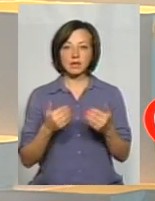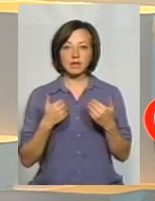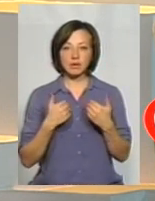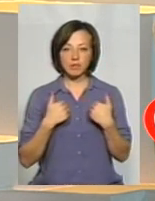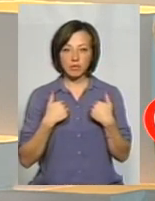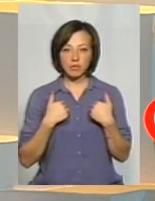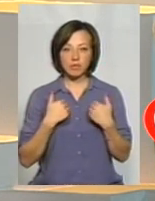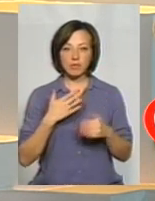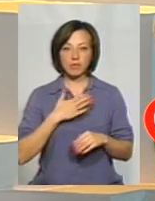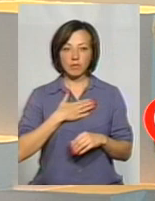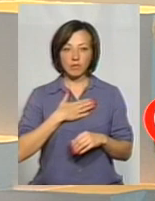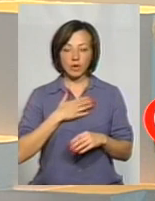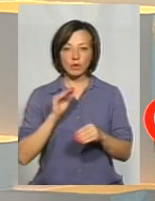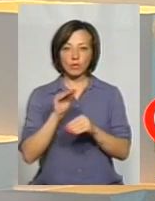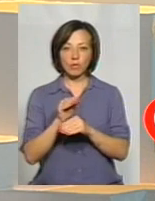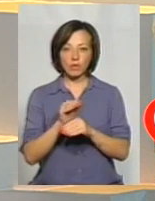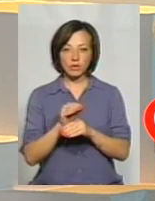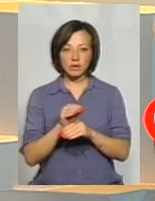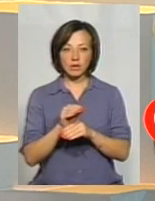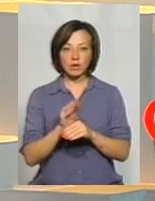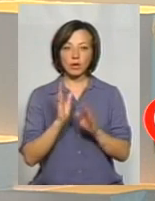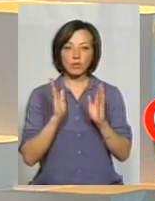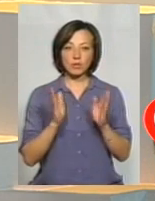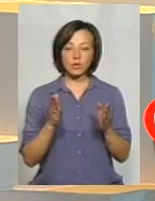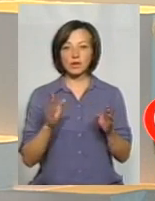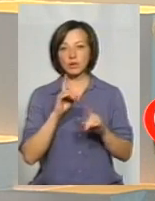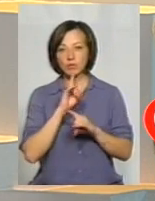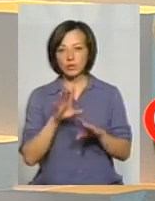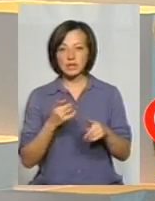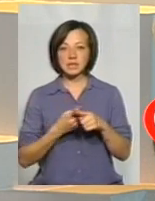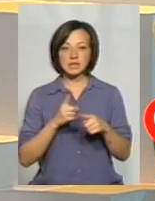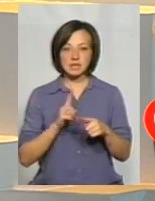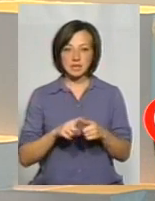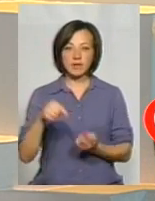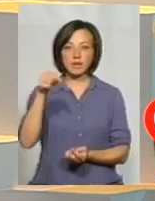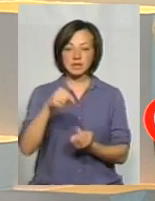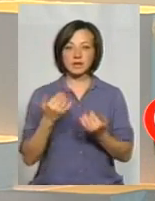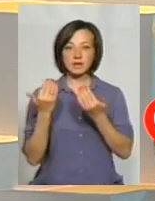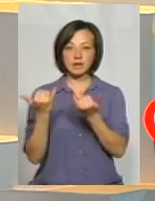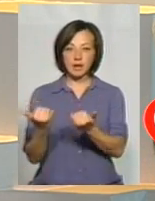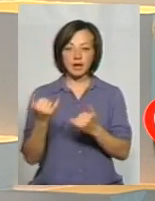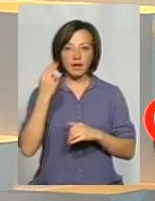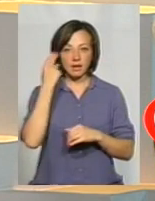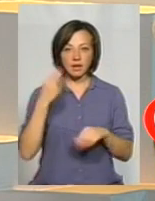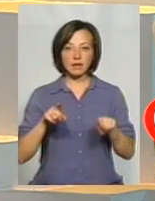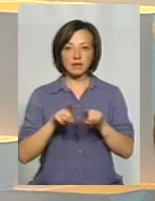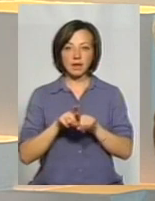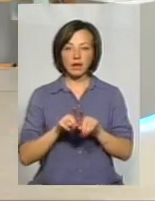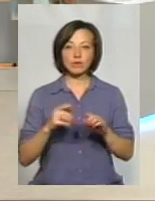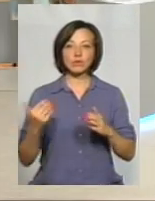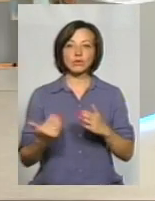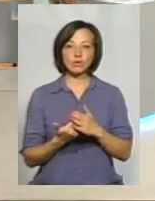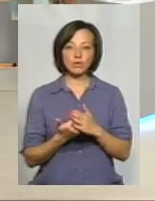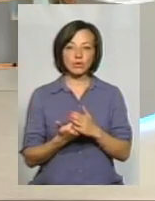моє побовіння теж таке, буде з них щось чи не буде, він каже, все-таки це властиво для китайців отак довго запорягати. А